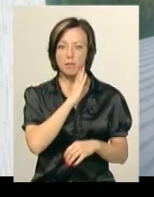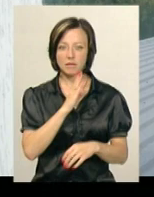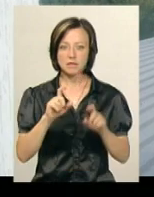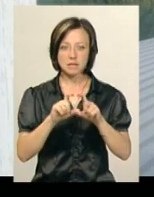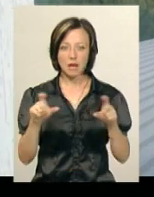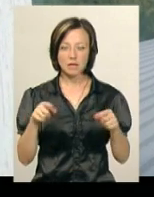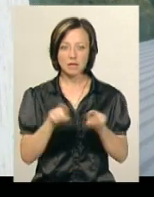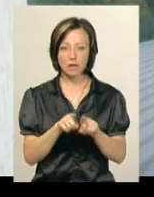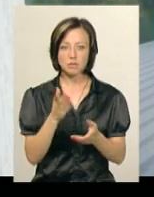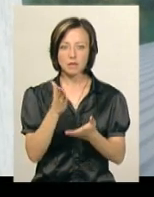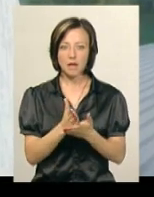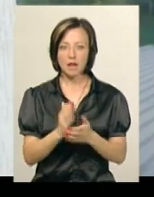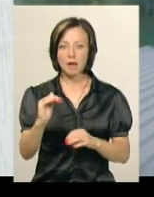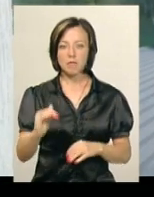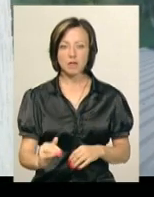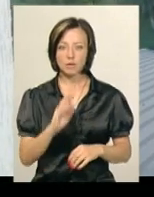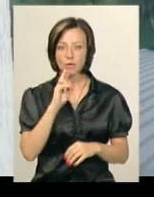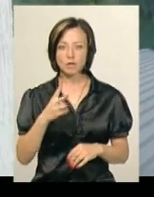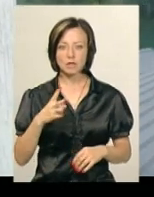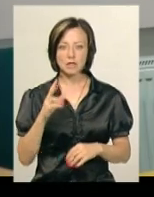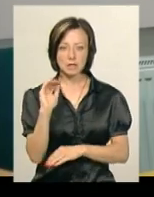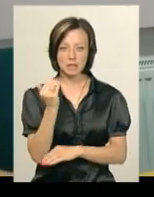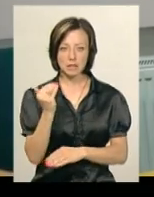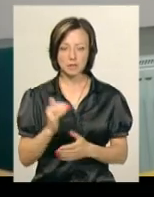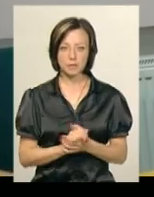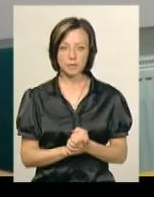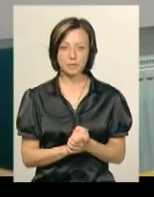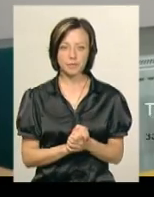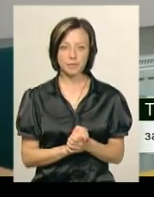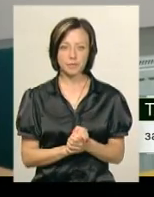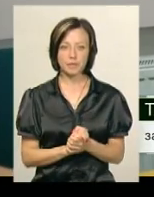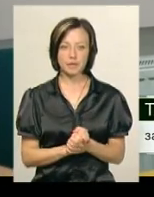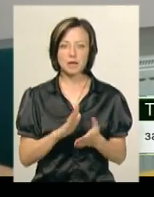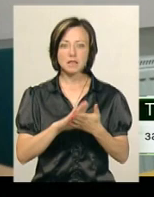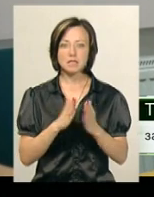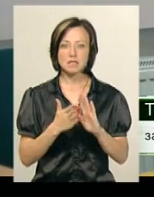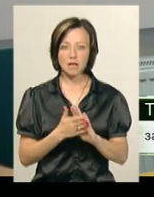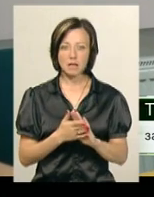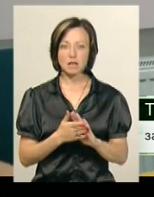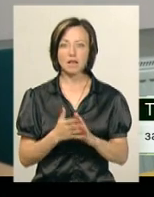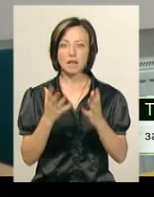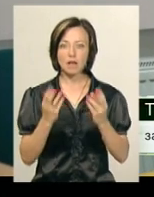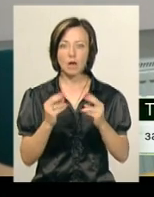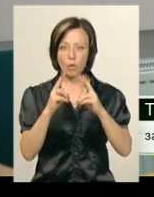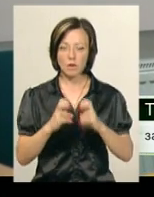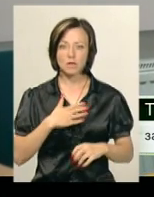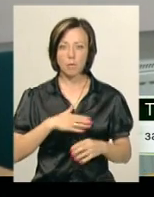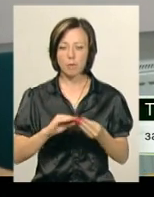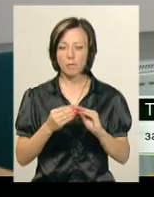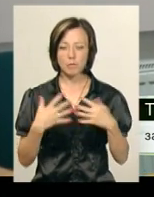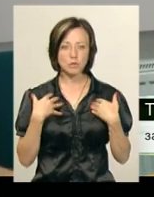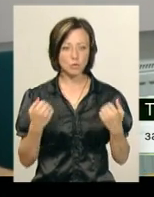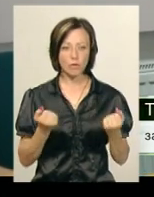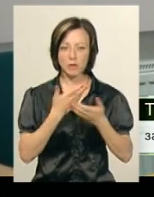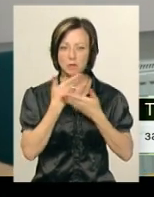медзакладі також перебуває її найменша дворічна дитина. «Стан на момент огляду дітей задовільний. Проблем з здоров